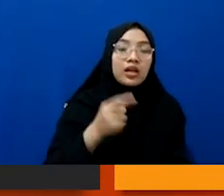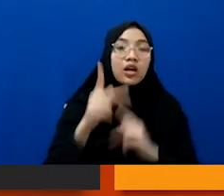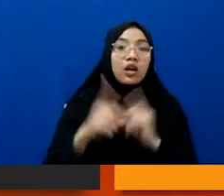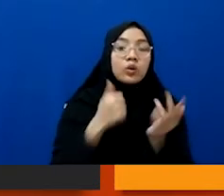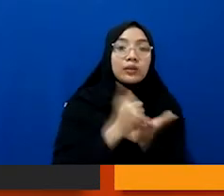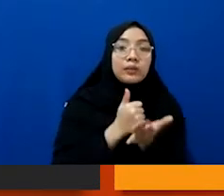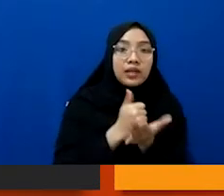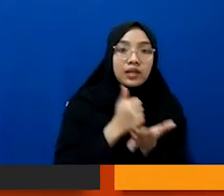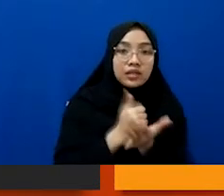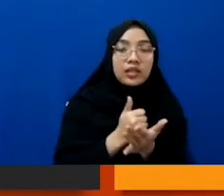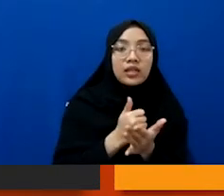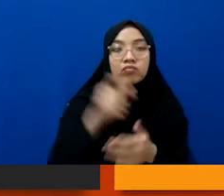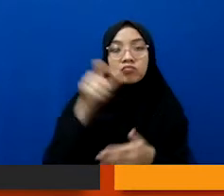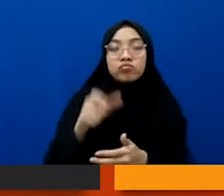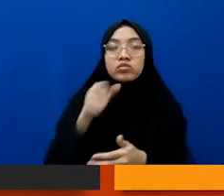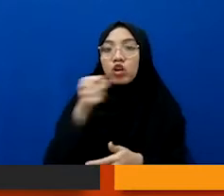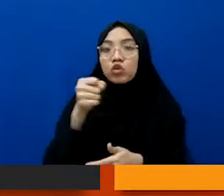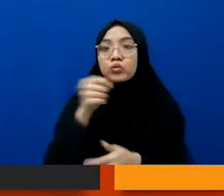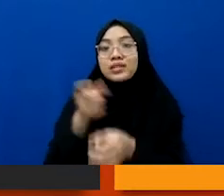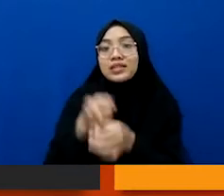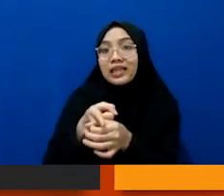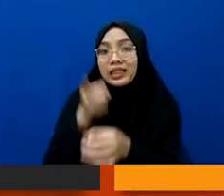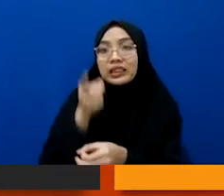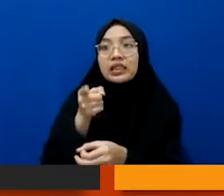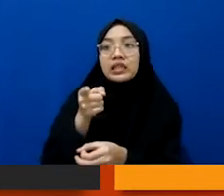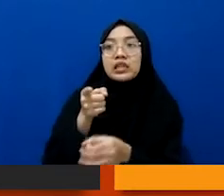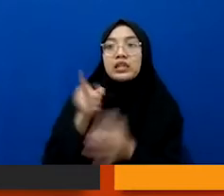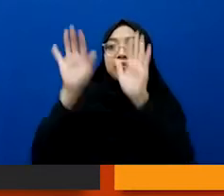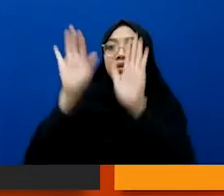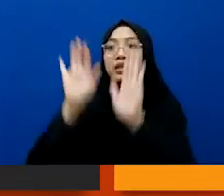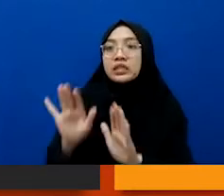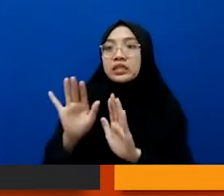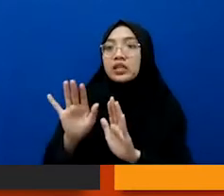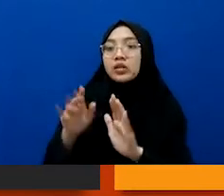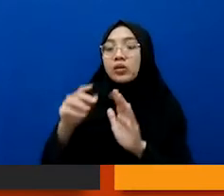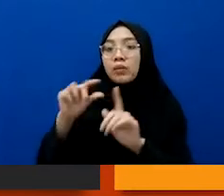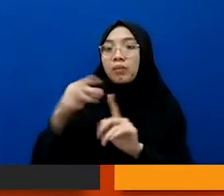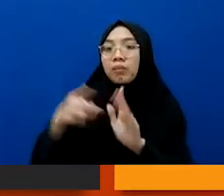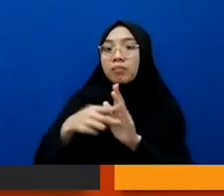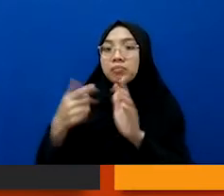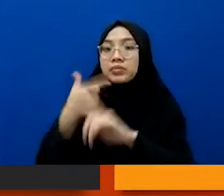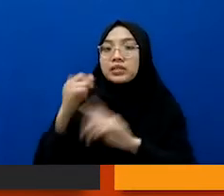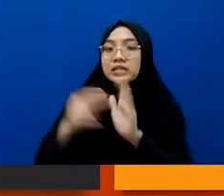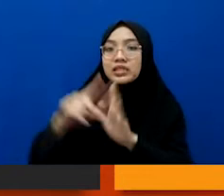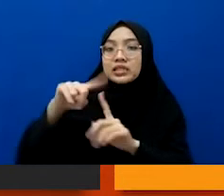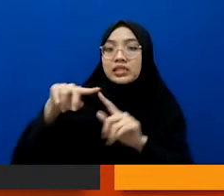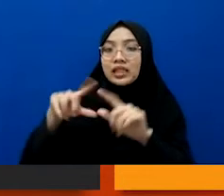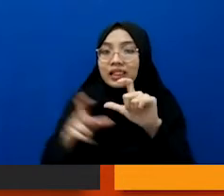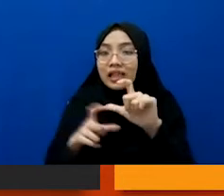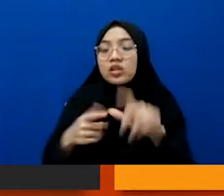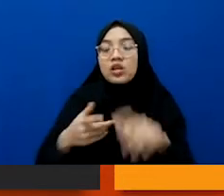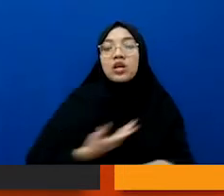narasumber inti yang dia adalah penyintas dia adalah korban itu benar-benar